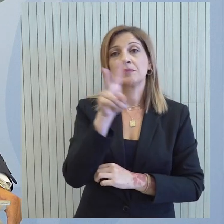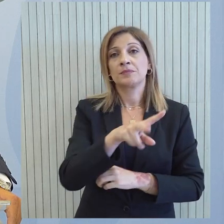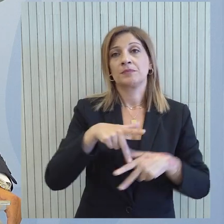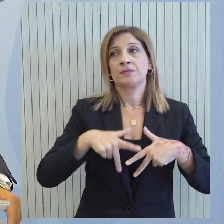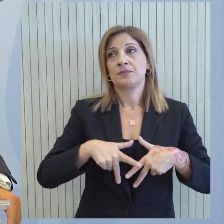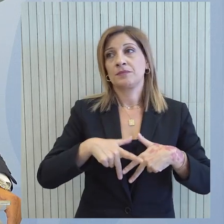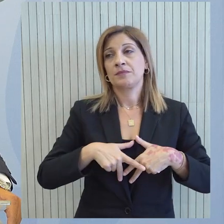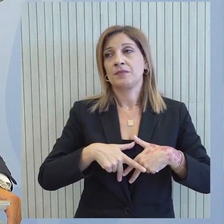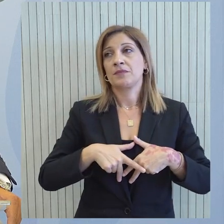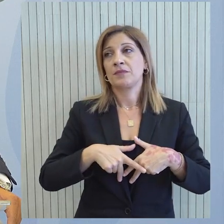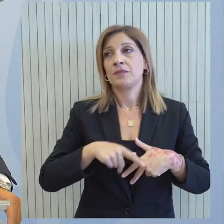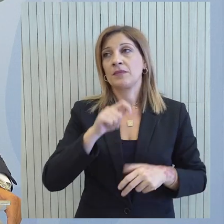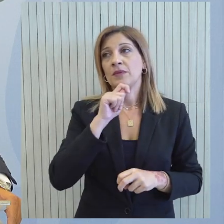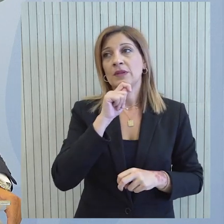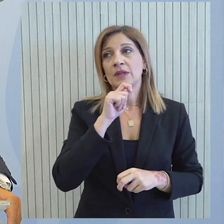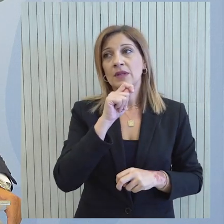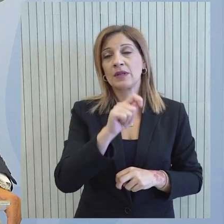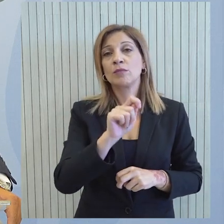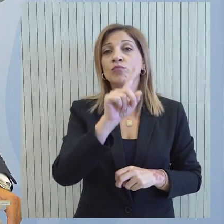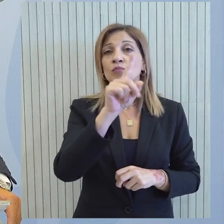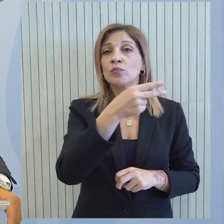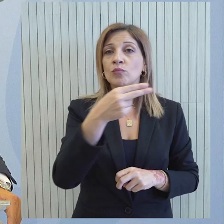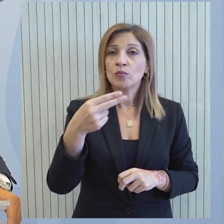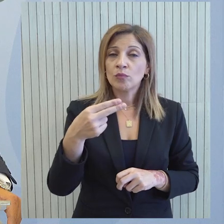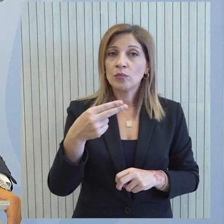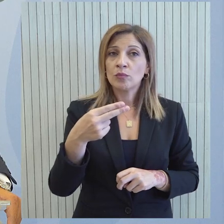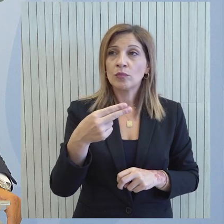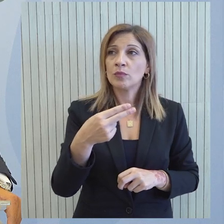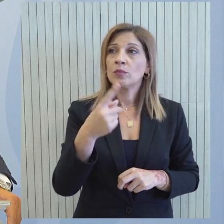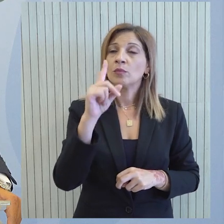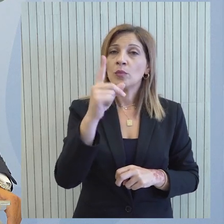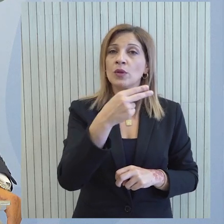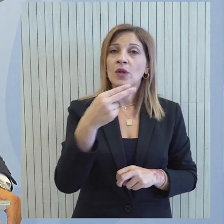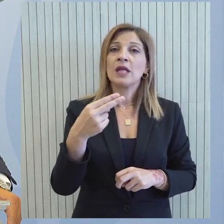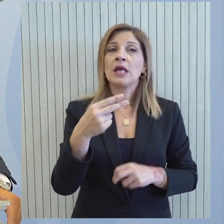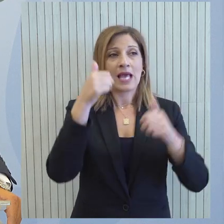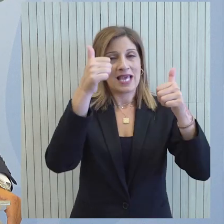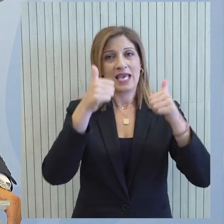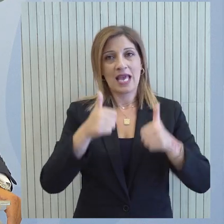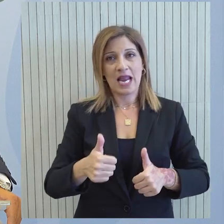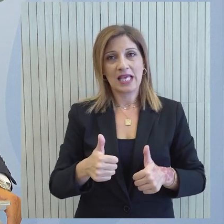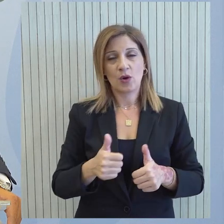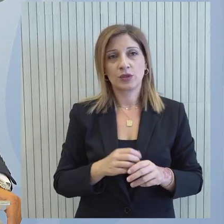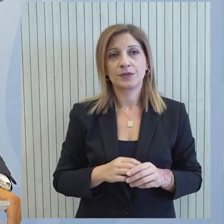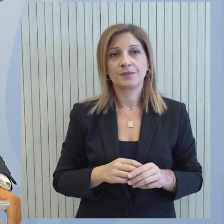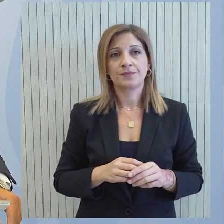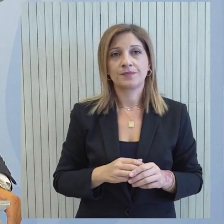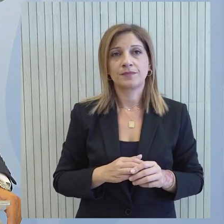Αντιλαμβάνεστε ότι να πάω με το τελικό σας ερώτημα που θέλετε πρώτο και μετά μια ευρύτερη τοποθέτηση ως προς το ζήτημα της ανακοίνωσης